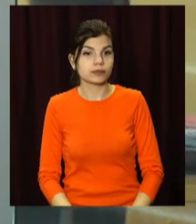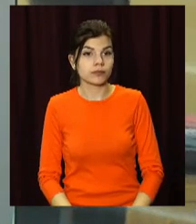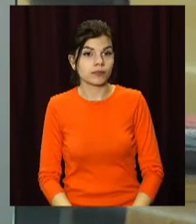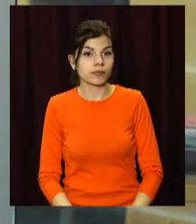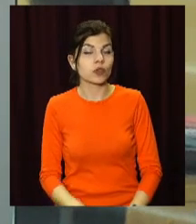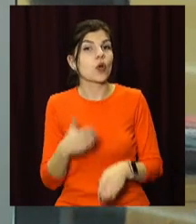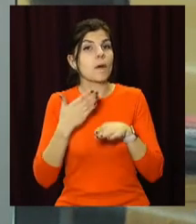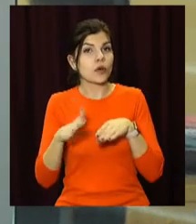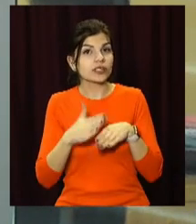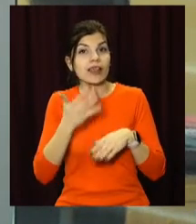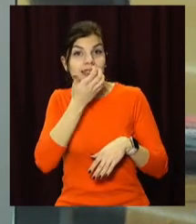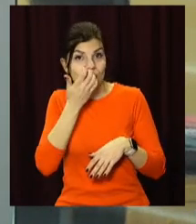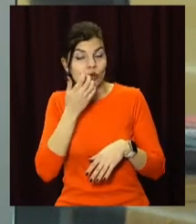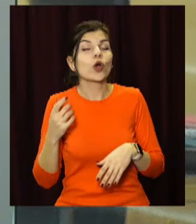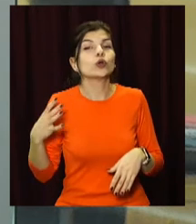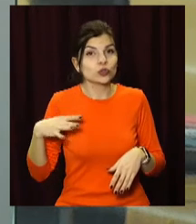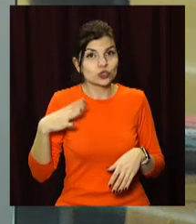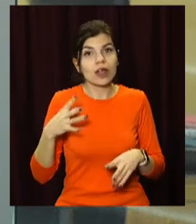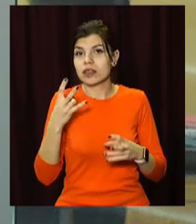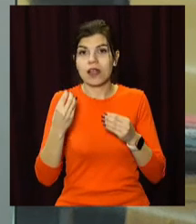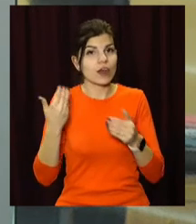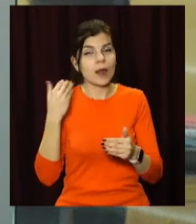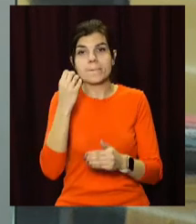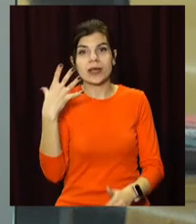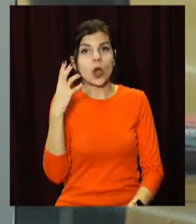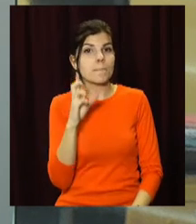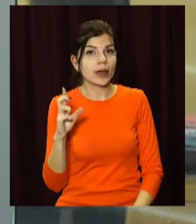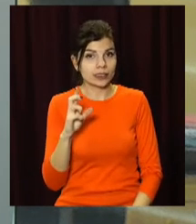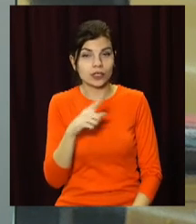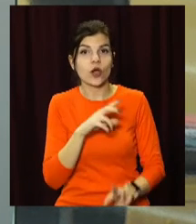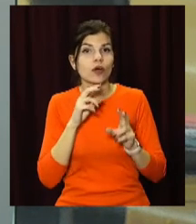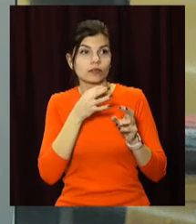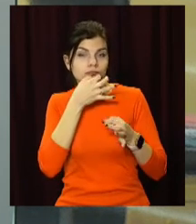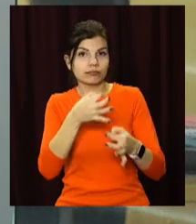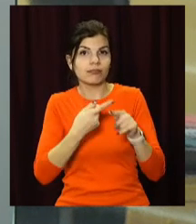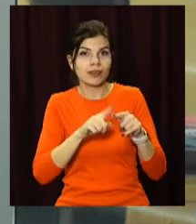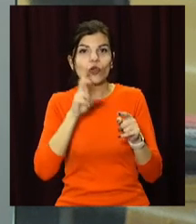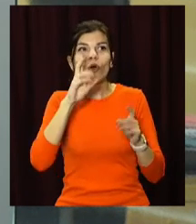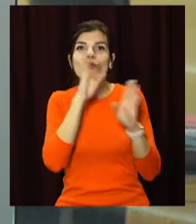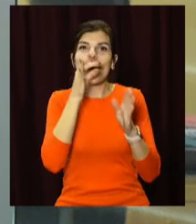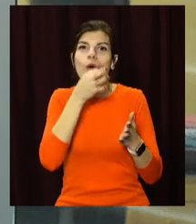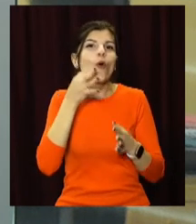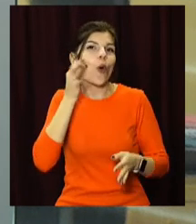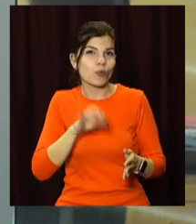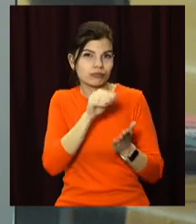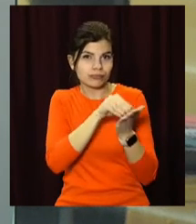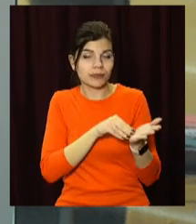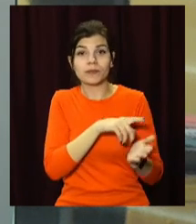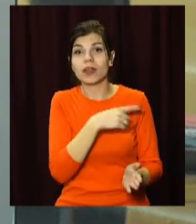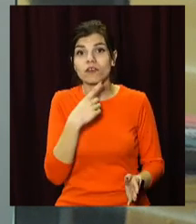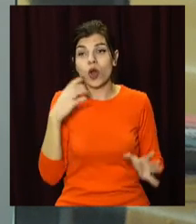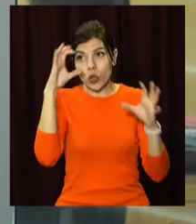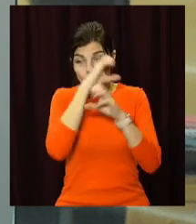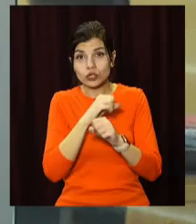Поступове потепління слід очікувати не раніше 15 березня, стверджують синоптики. Цього ж тижня у Дніпрі та області вночі